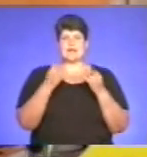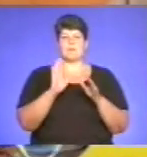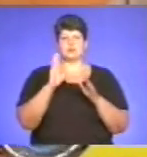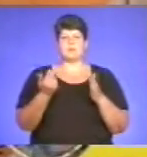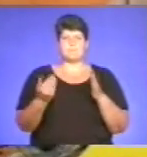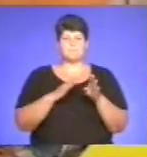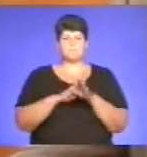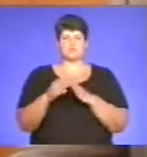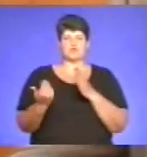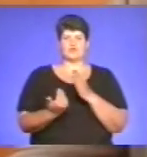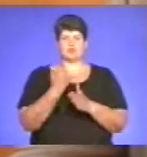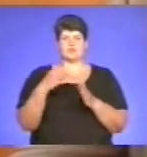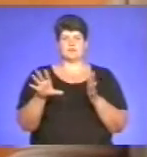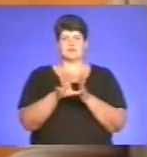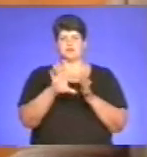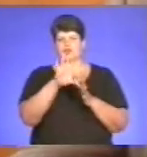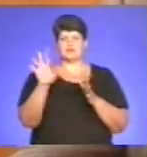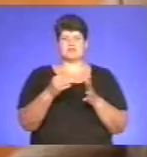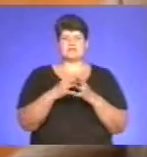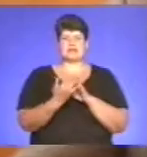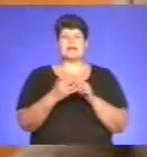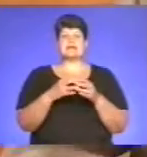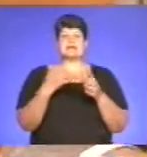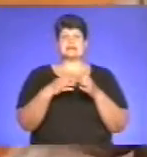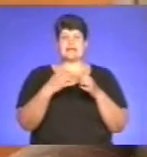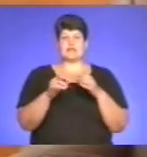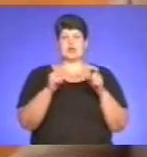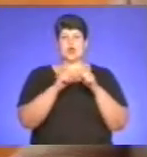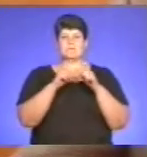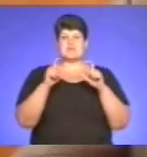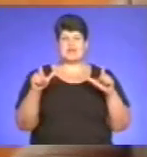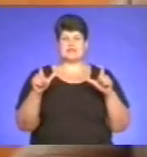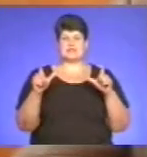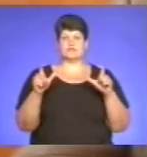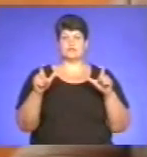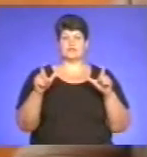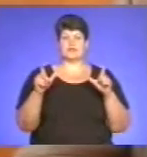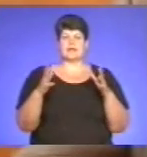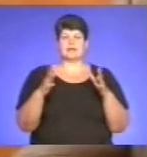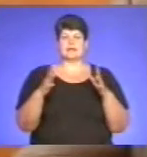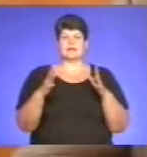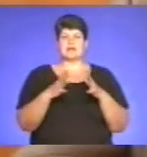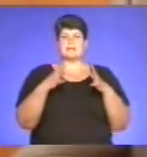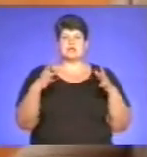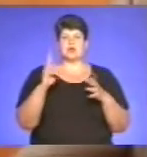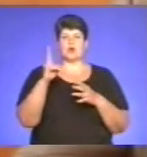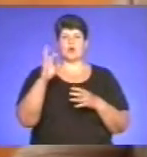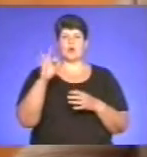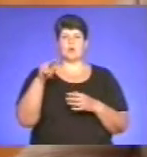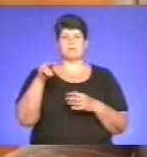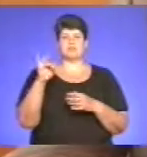електропостачання до усіх населених пунктів. Серед об'єктів найбільший об'єкт – це Копеченці лікарня,